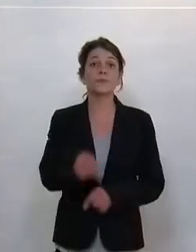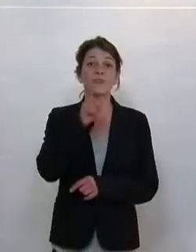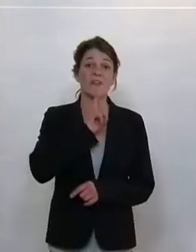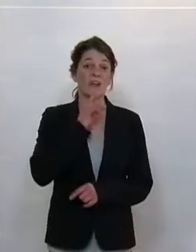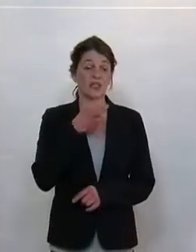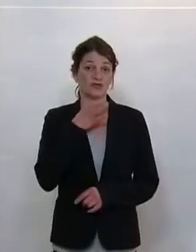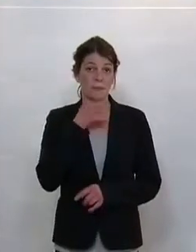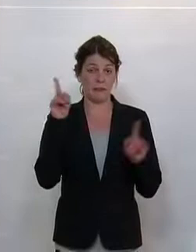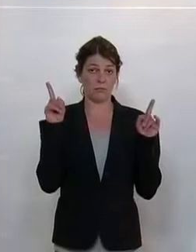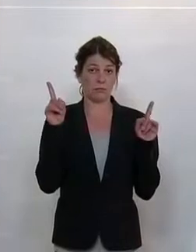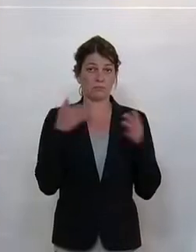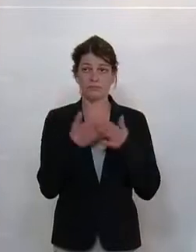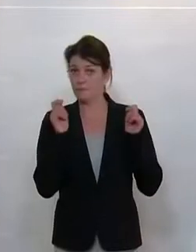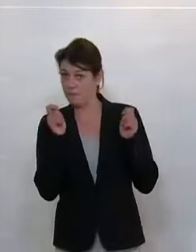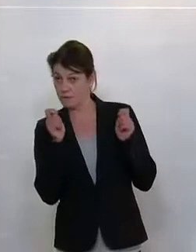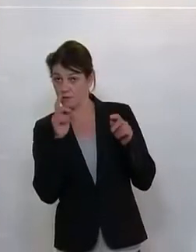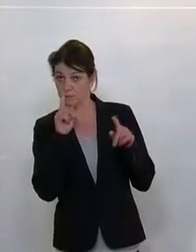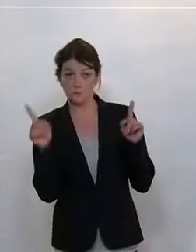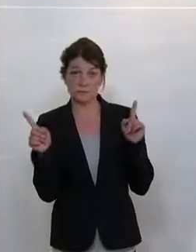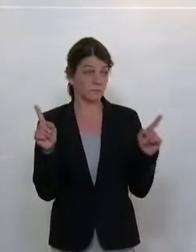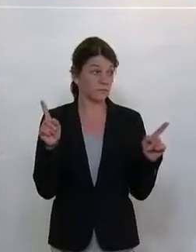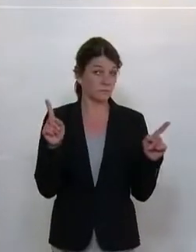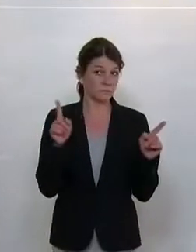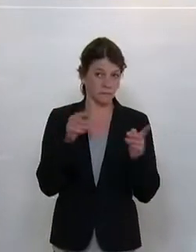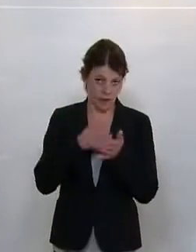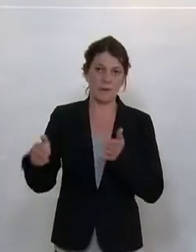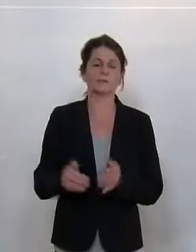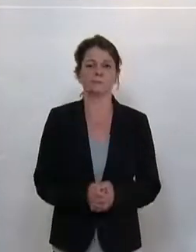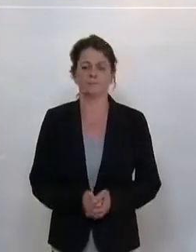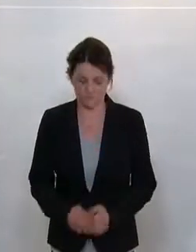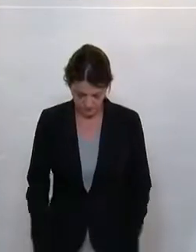ist abgelehnt.